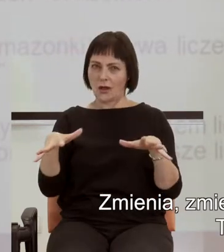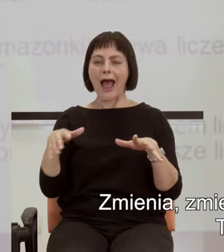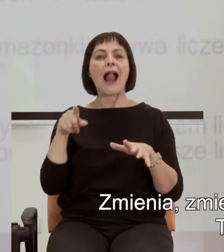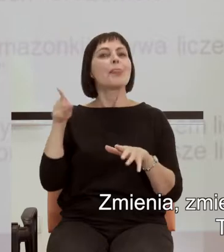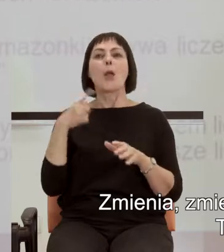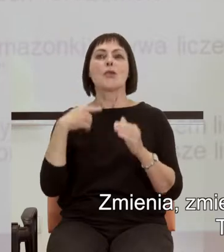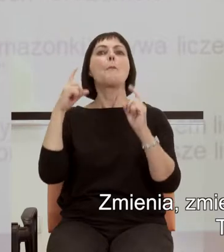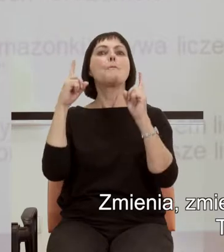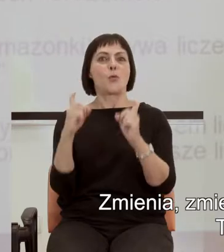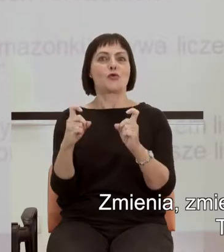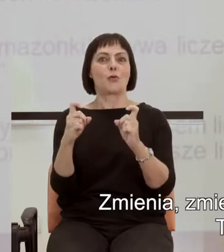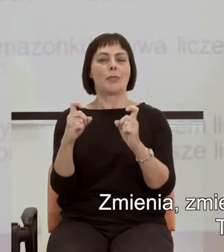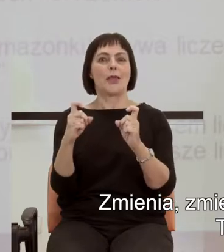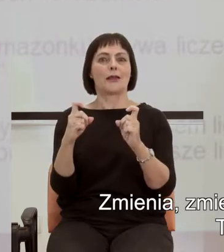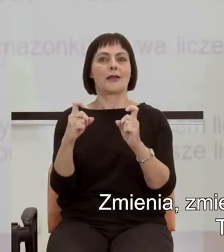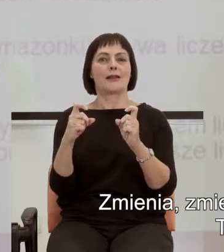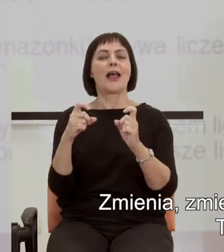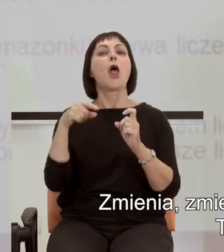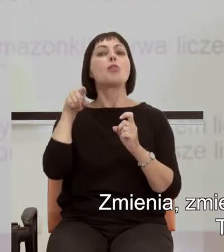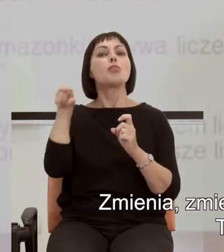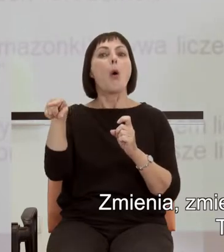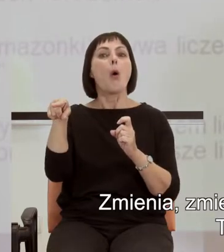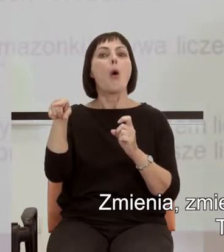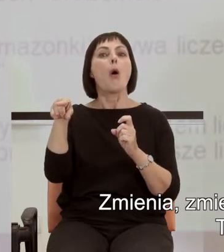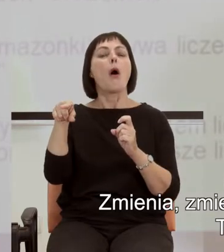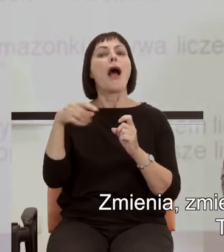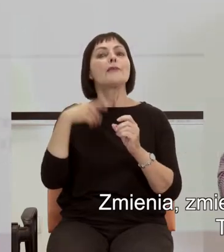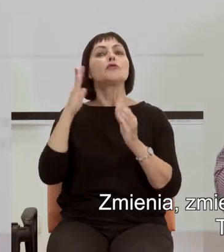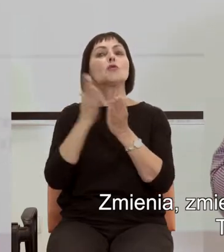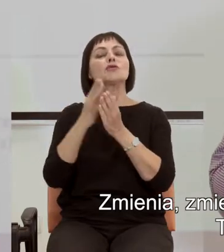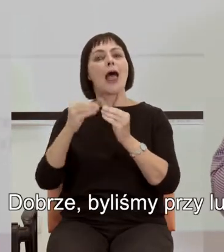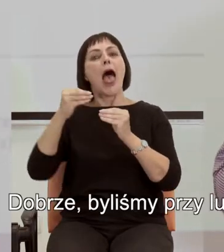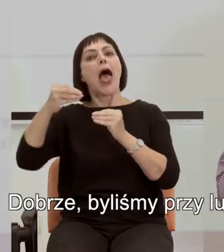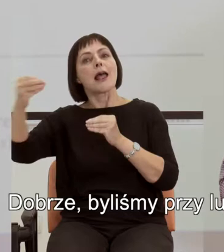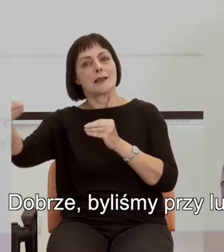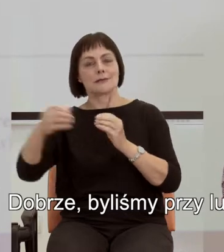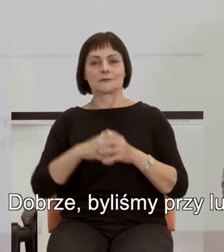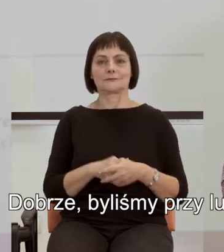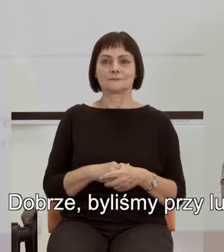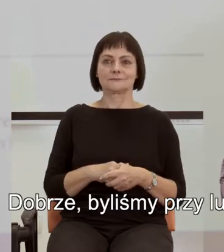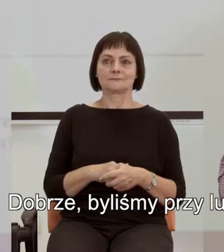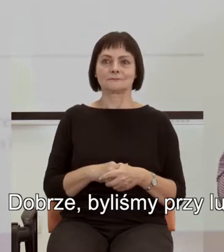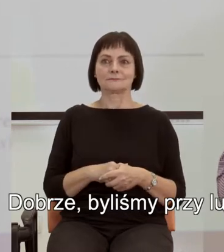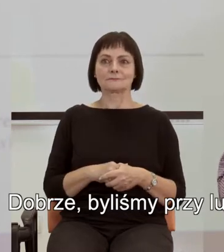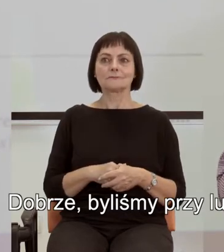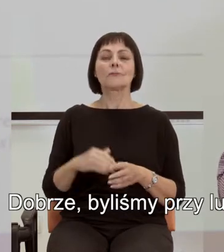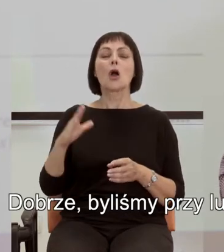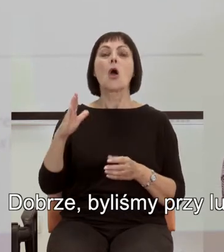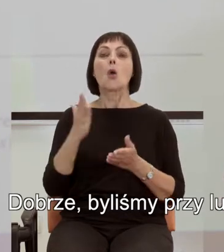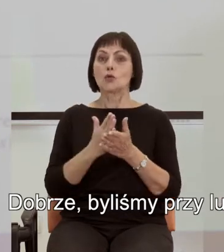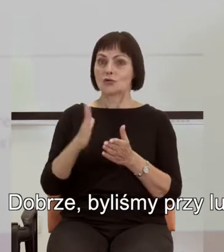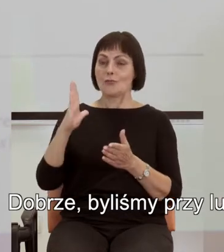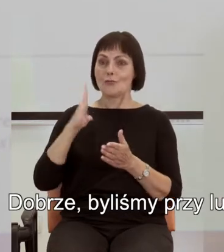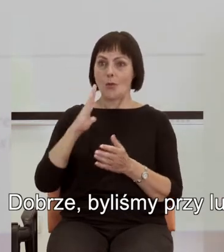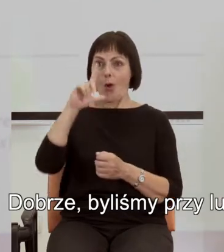początek drogi, to jest któryś z kolejnych jej etapów. No dobrze, byliśmy przy ludziach,